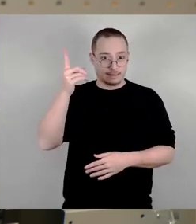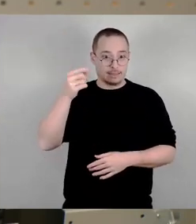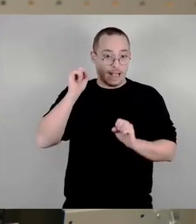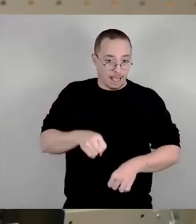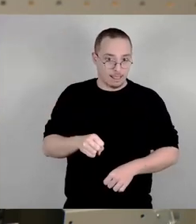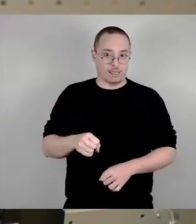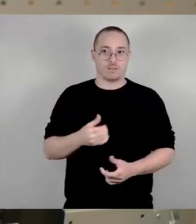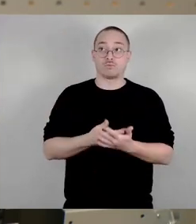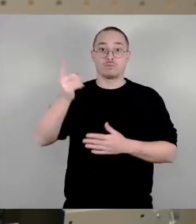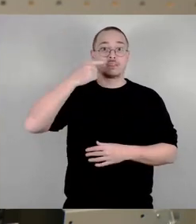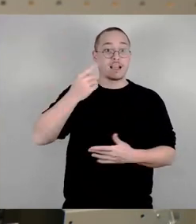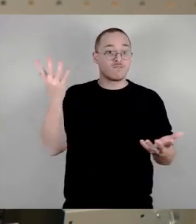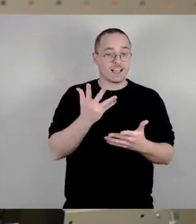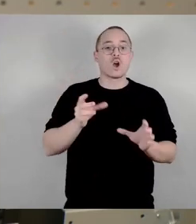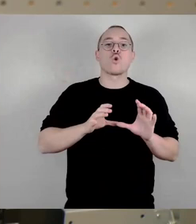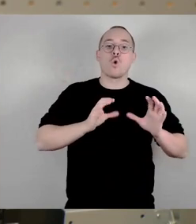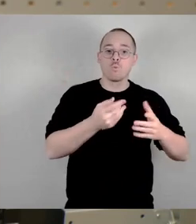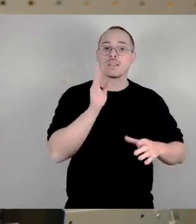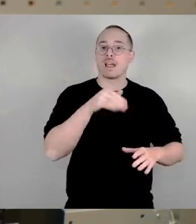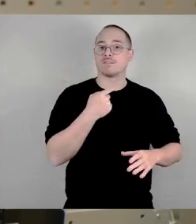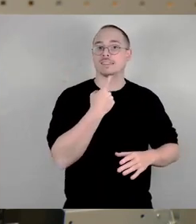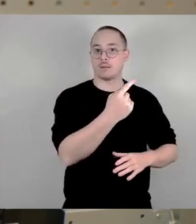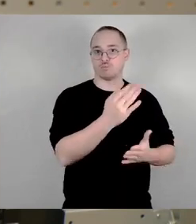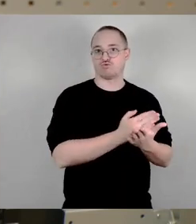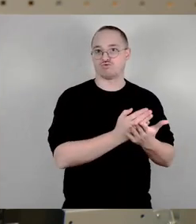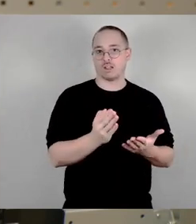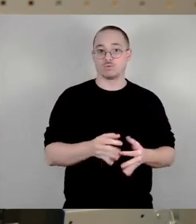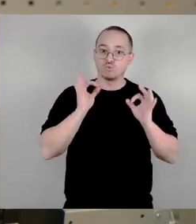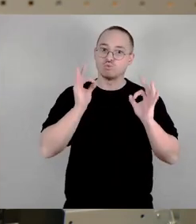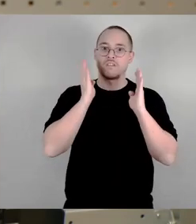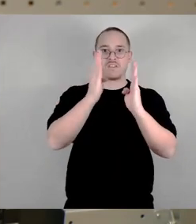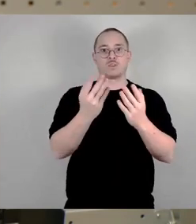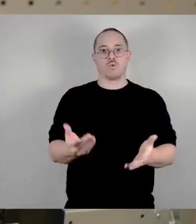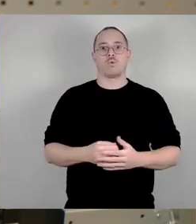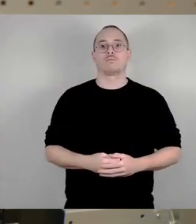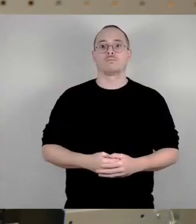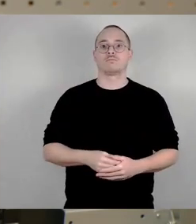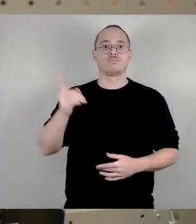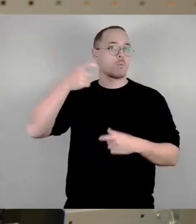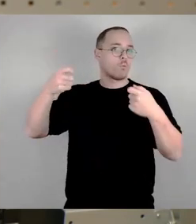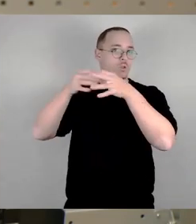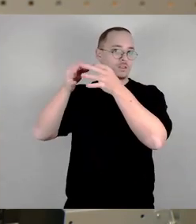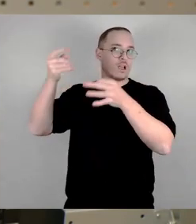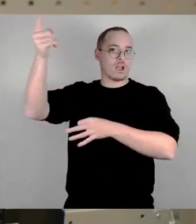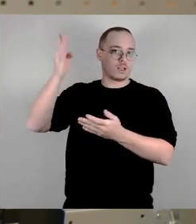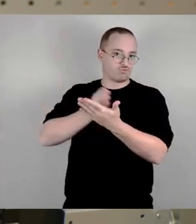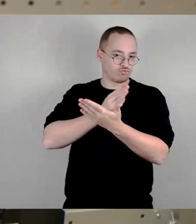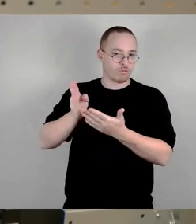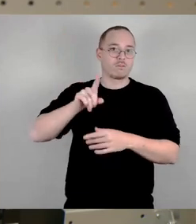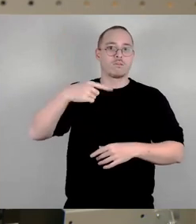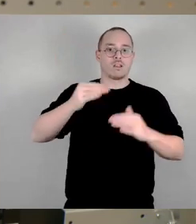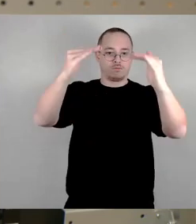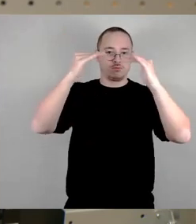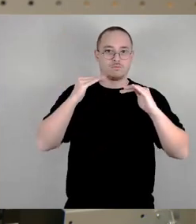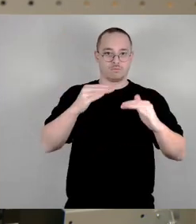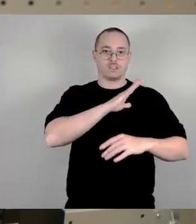Weg gewesen. Das hat die Bundesregierung, der Bundestag gemacht, das hat auch zu Glück der Sächsische Landtag. Das hat eine Weile gedauert, aber dann hat man sich auch dazu entschlossen.